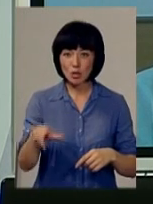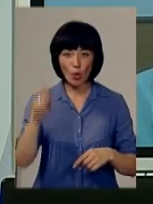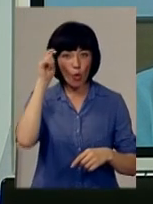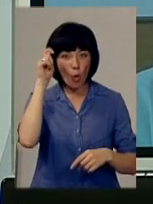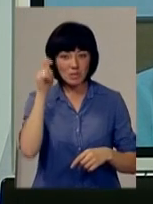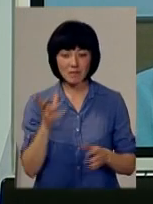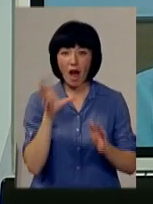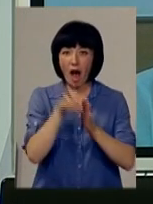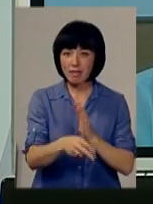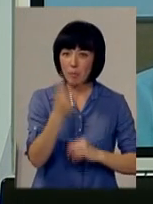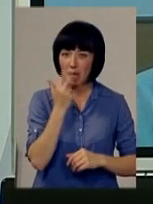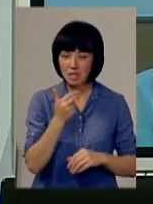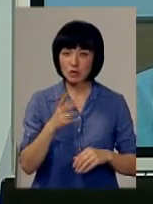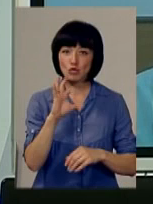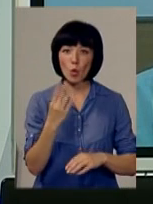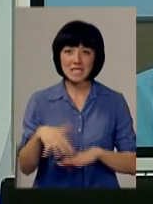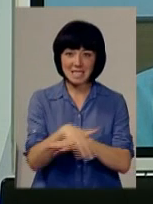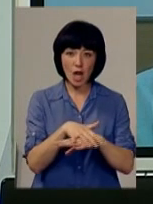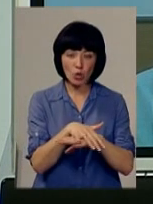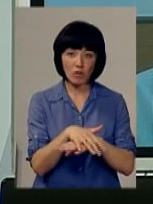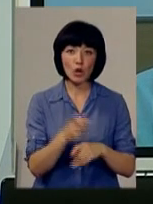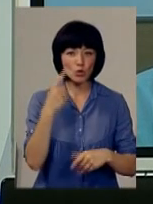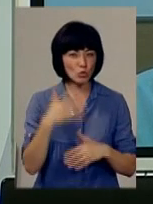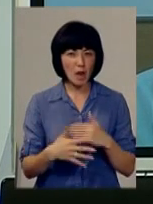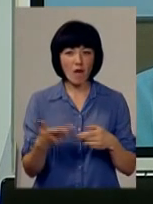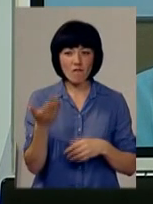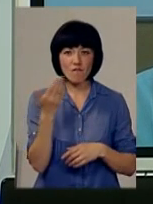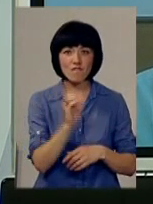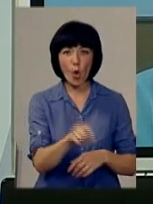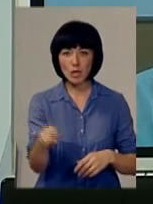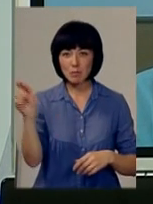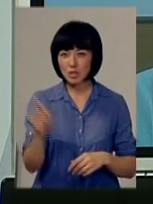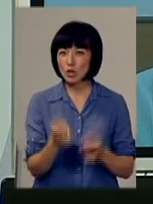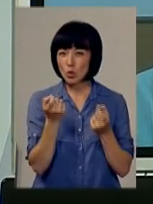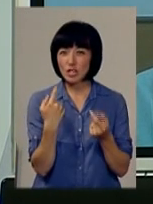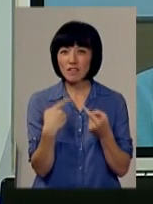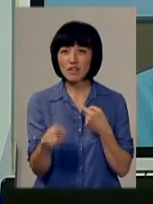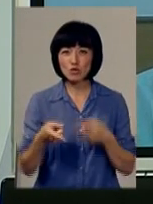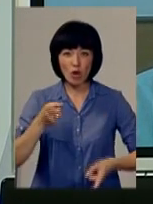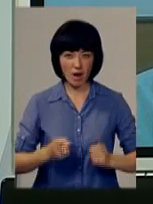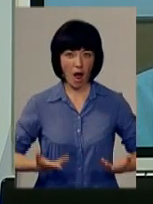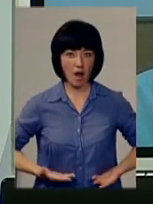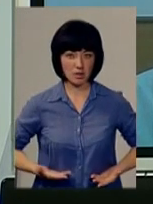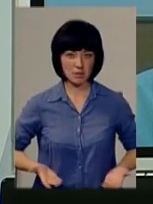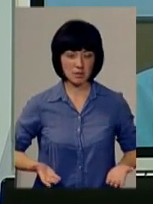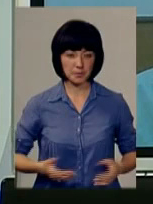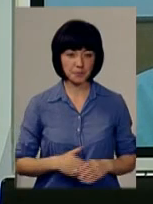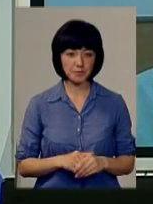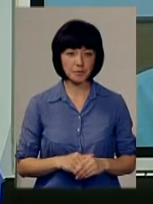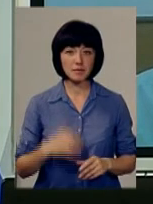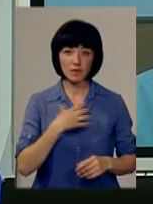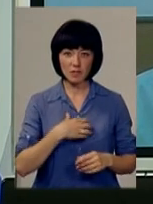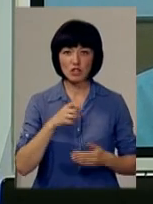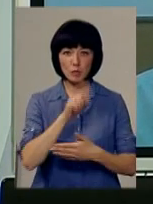адаптація в соціальному середовищі, розумієте, вони приїжджають трошки в іншу реальність про те, що ми з вами говорили. Дуже